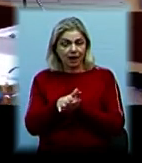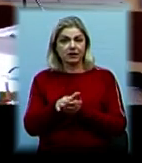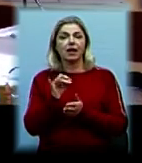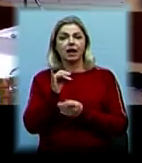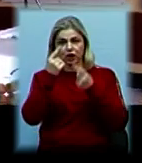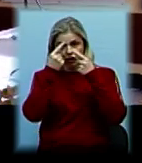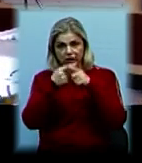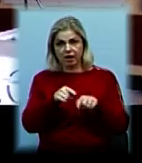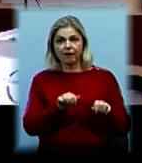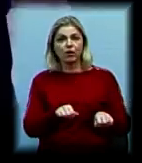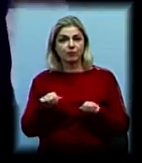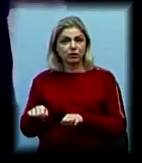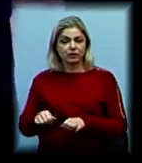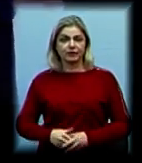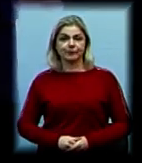інженерні можливості.